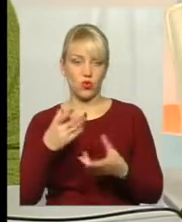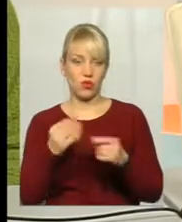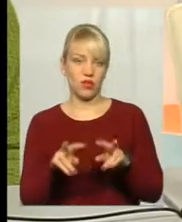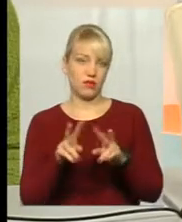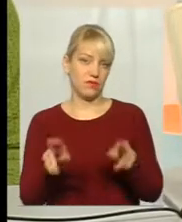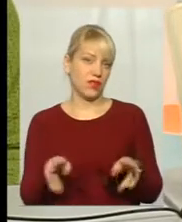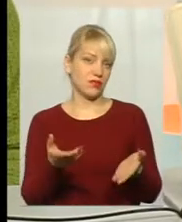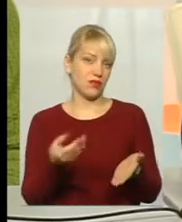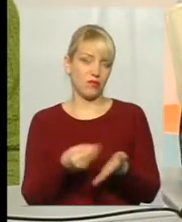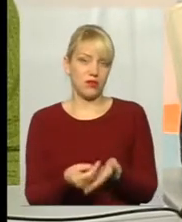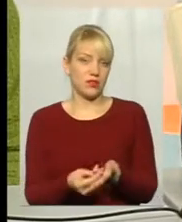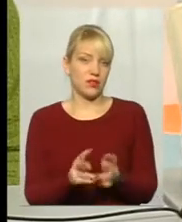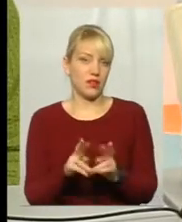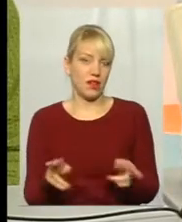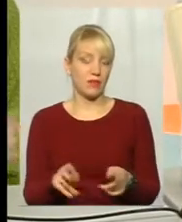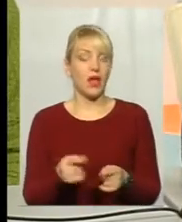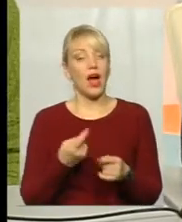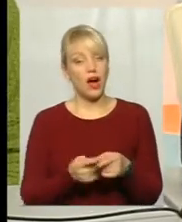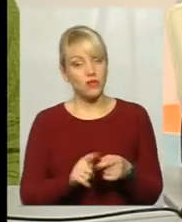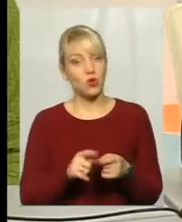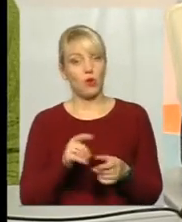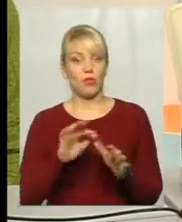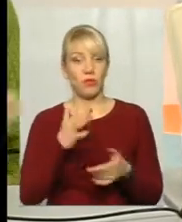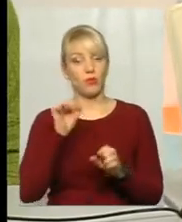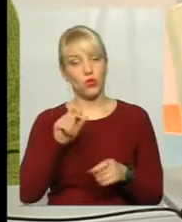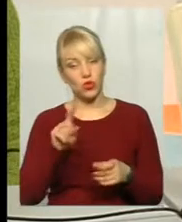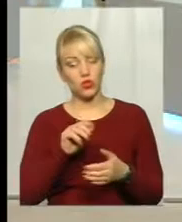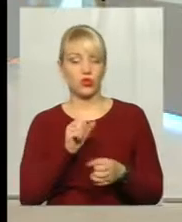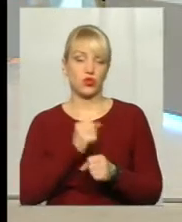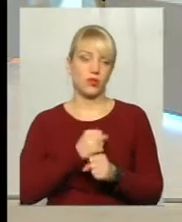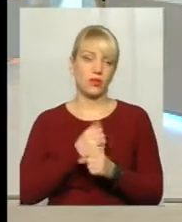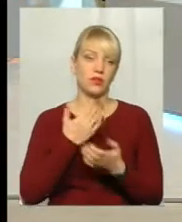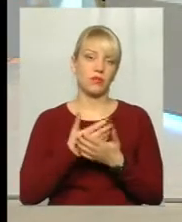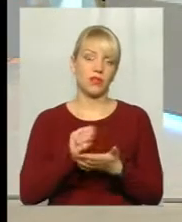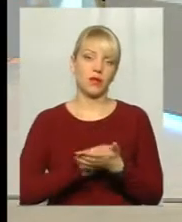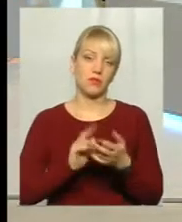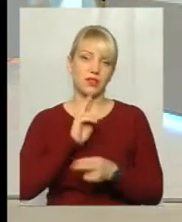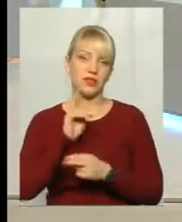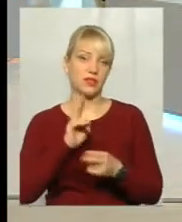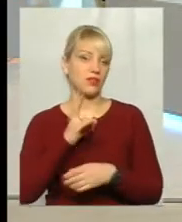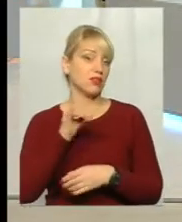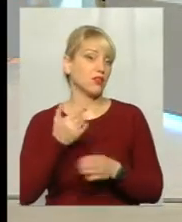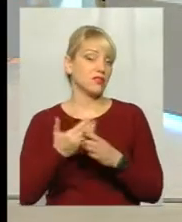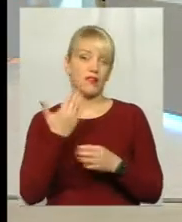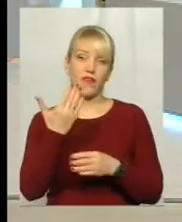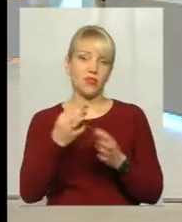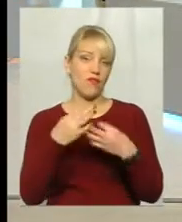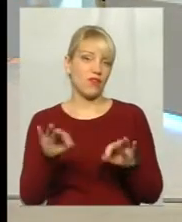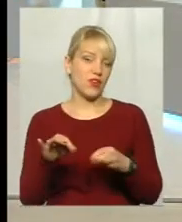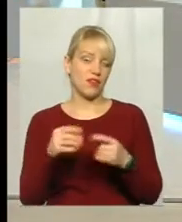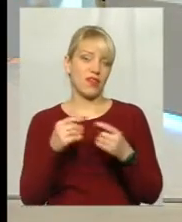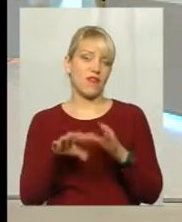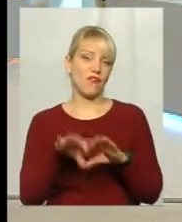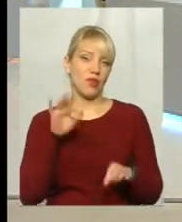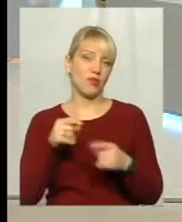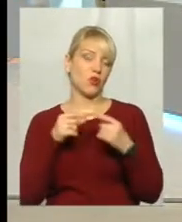та же сама ціна, нічого не зміни. Ви випадку можна щось зробити? Написати скаргу там чи що? це вільний вибір товару. Людина сама